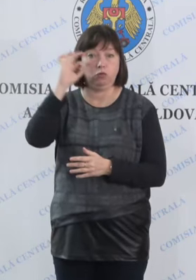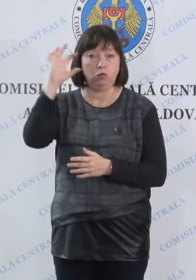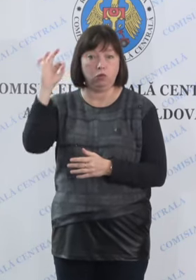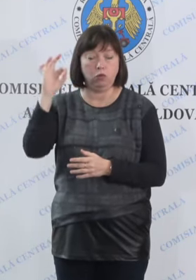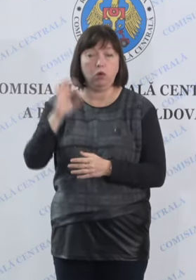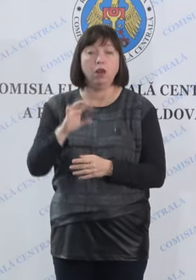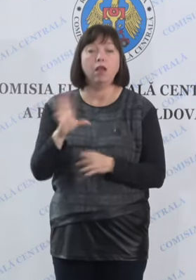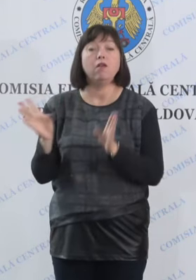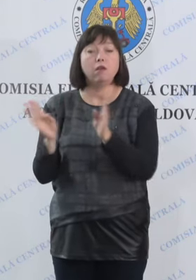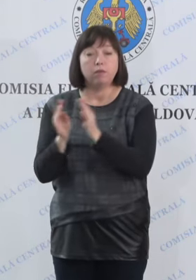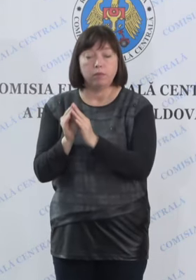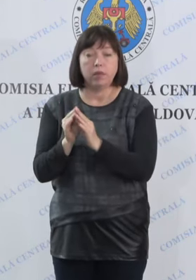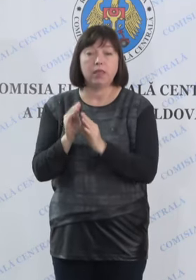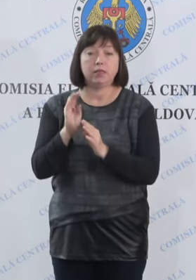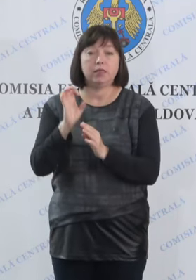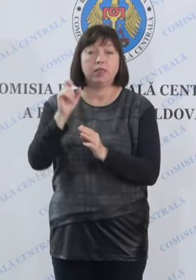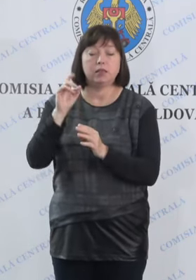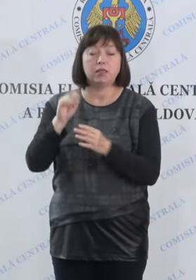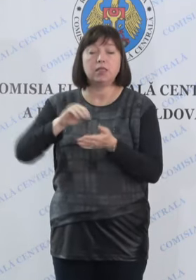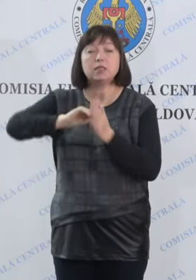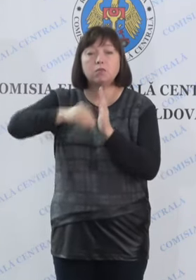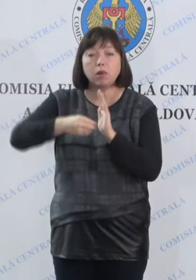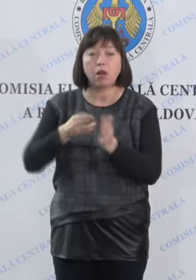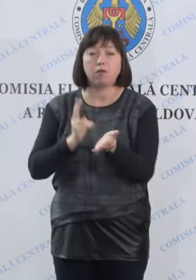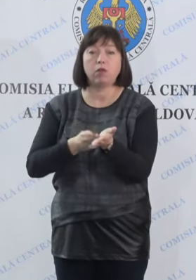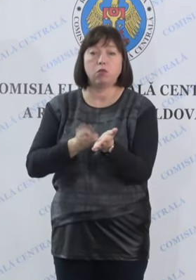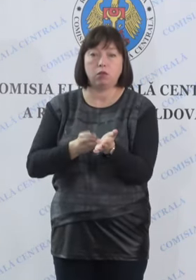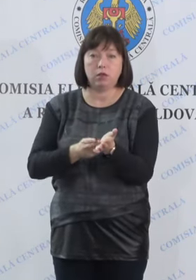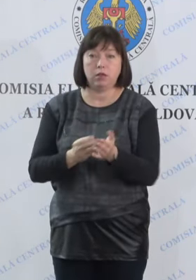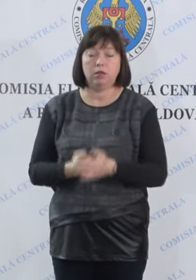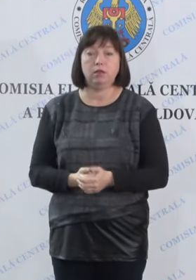fiind însoțite de un certificat medical.